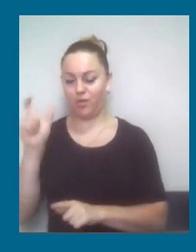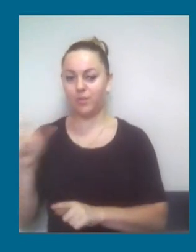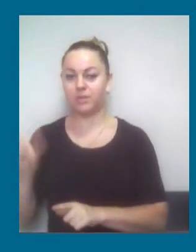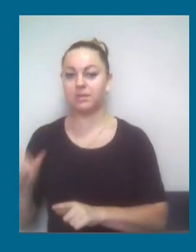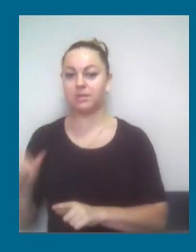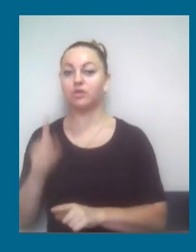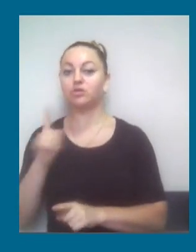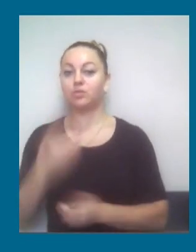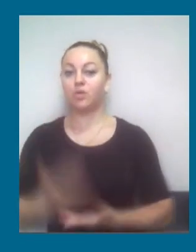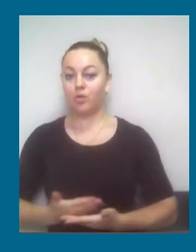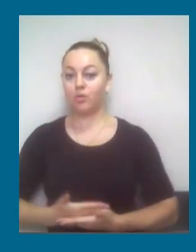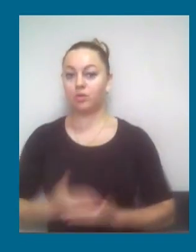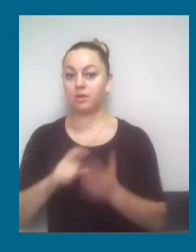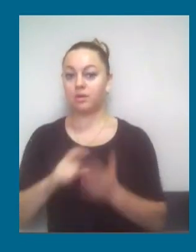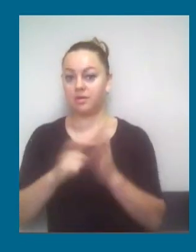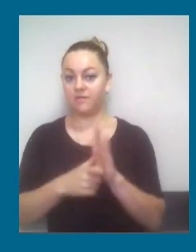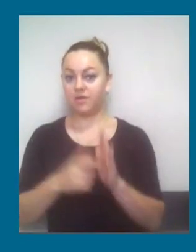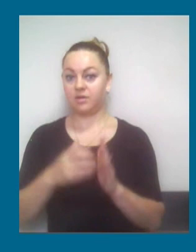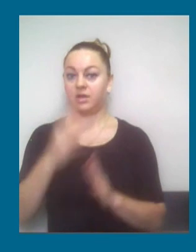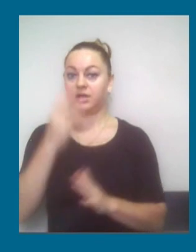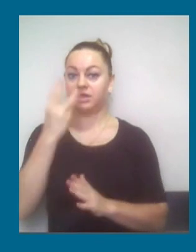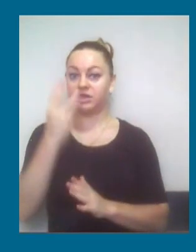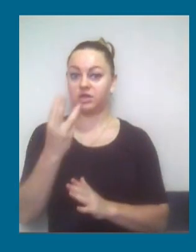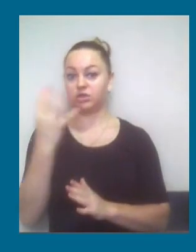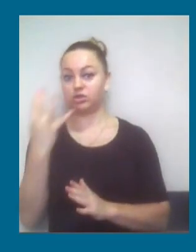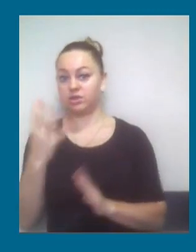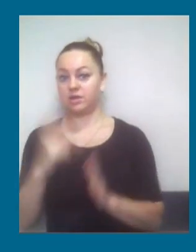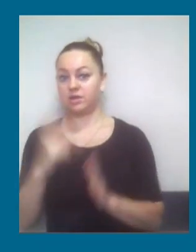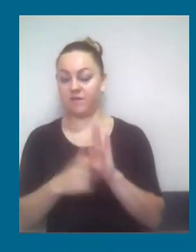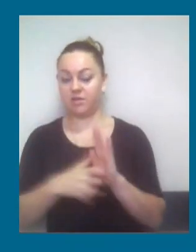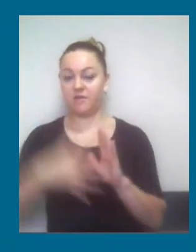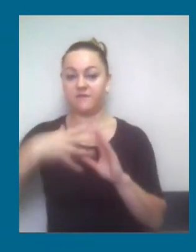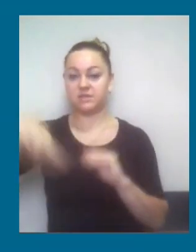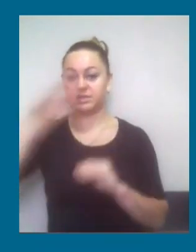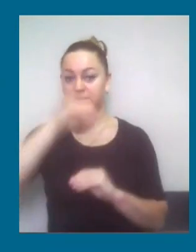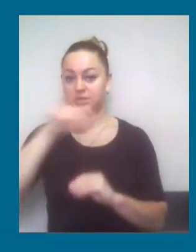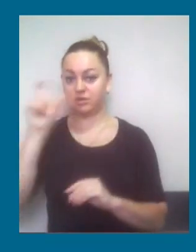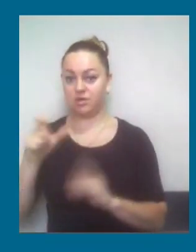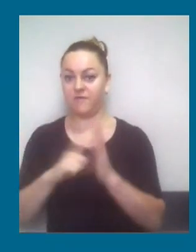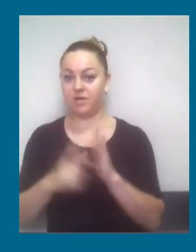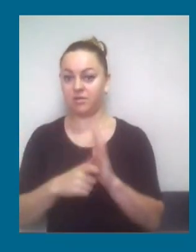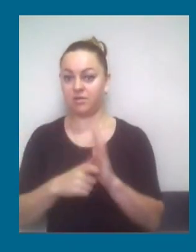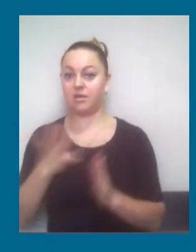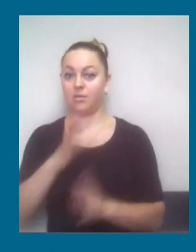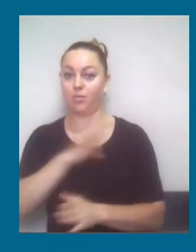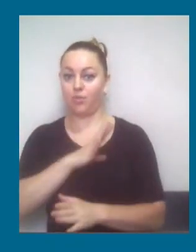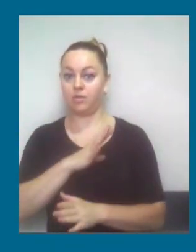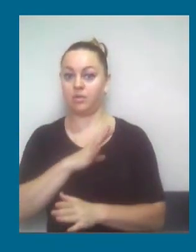будинку лише було три або чотири квартири, а всі інші особи, які були, як вони казали, ми